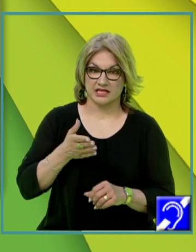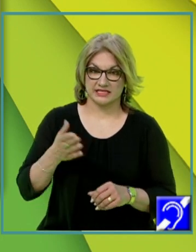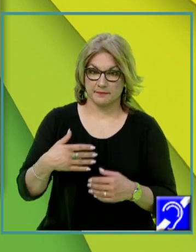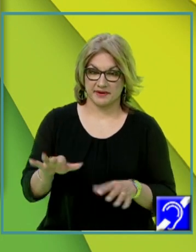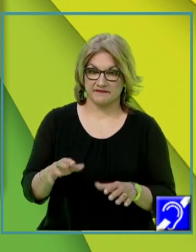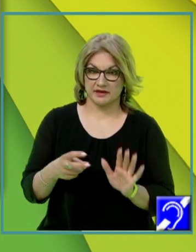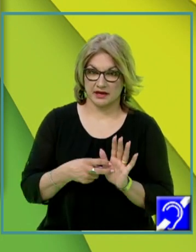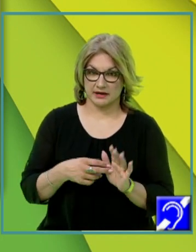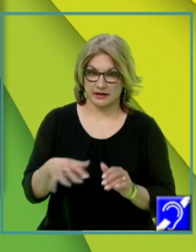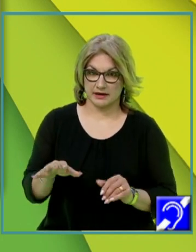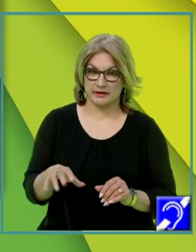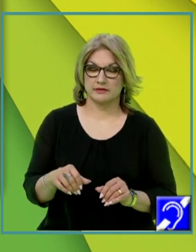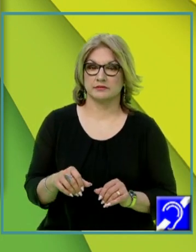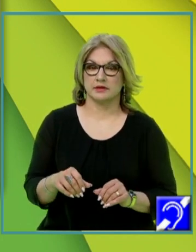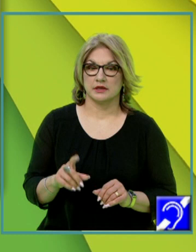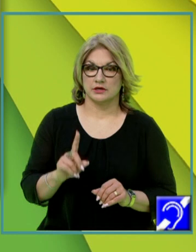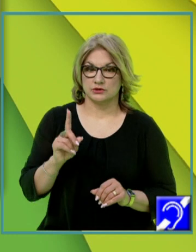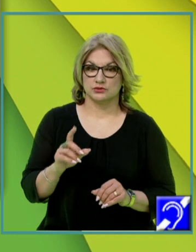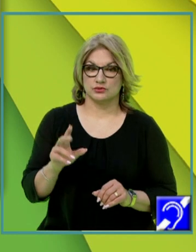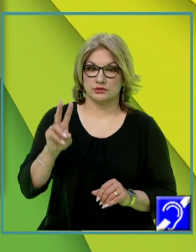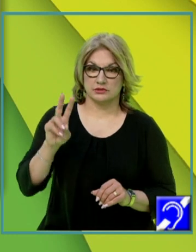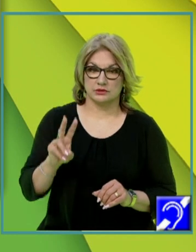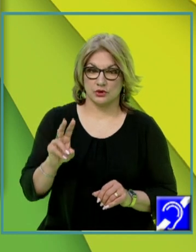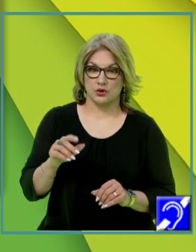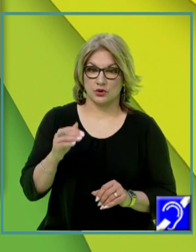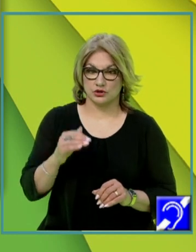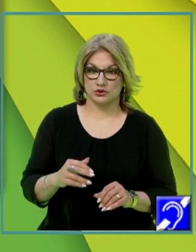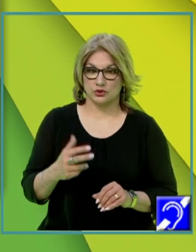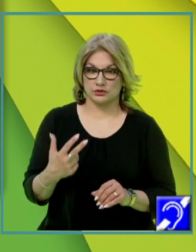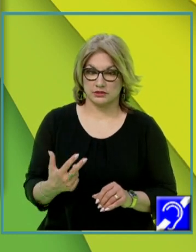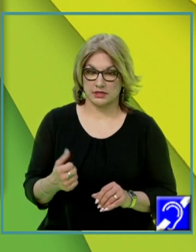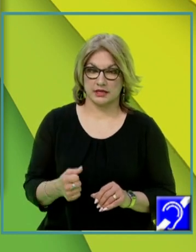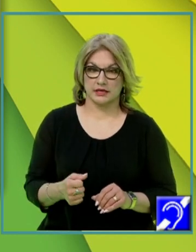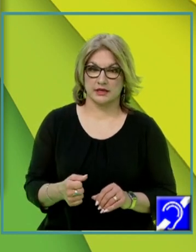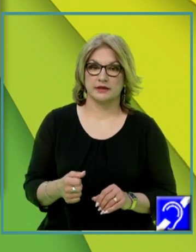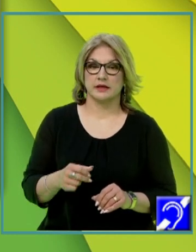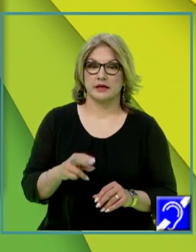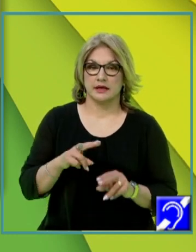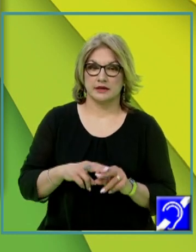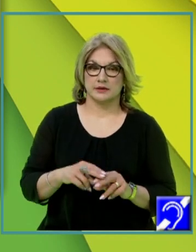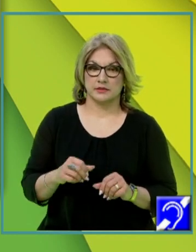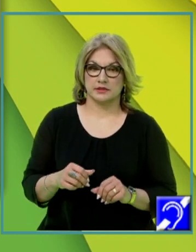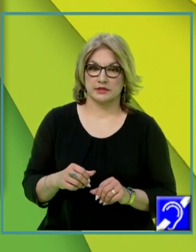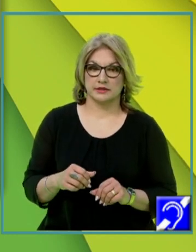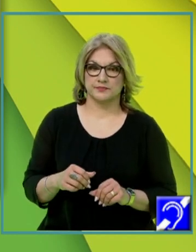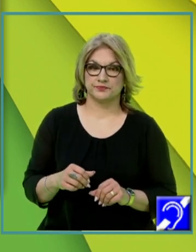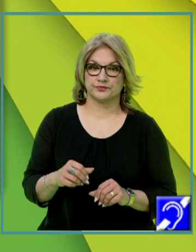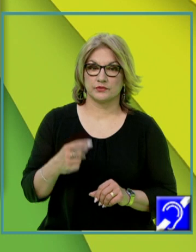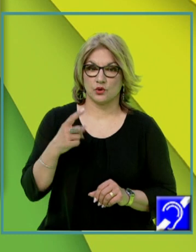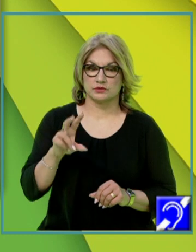3 și obținem sus 2, deci vom obține 62 ori 64 ori